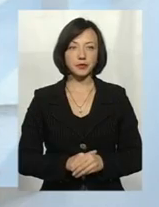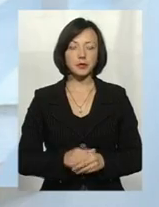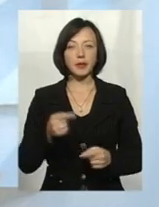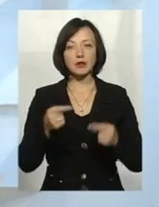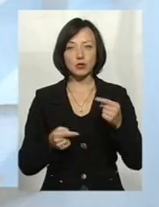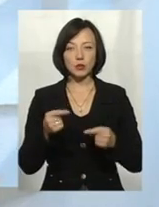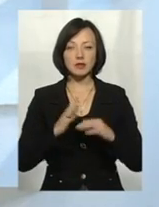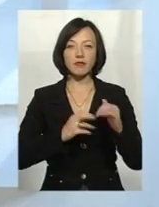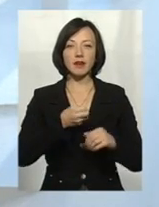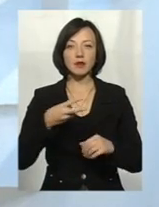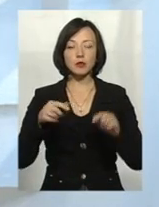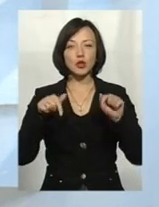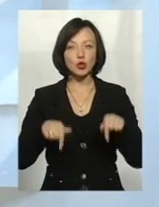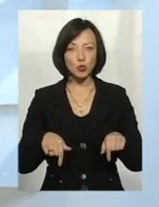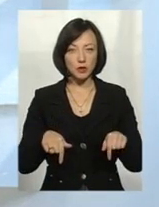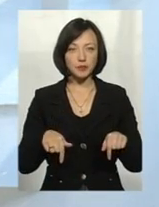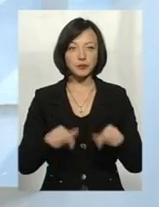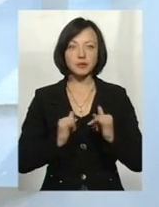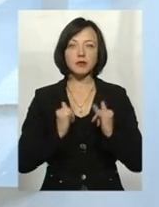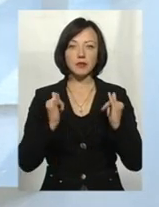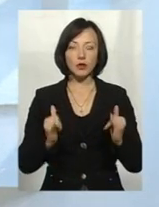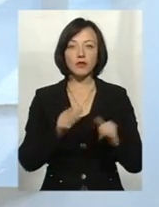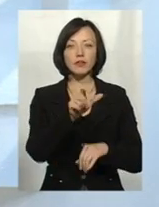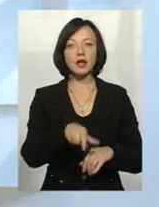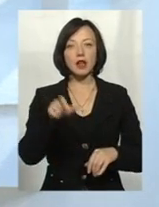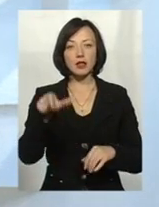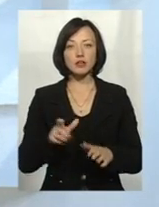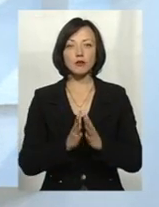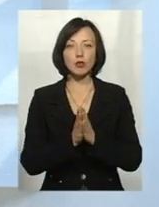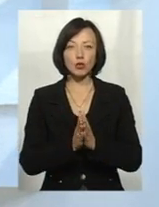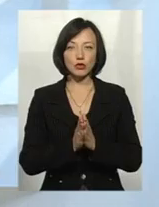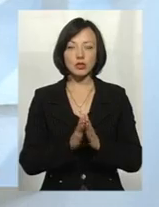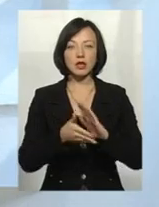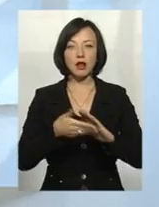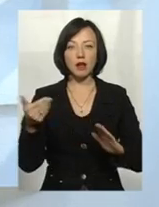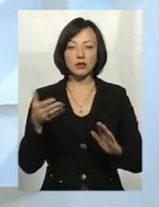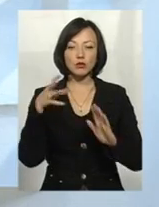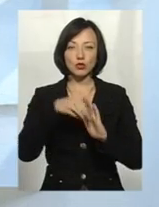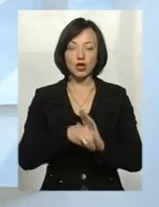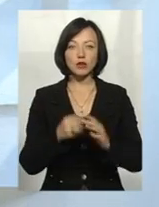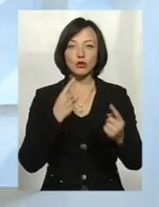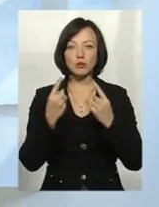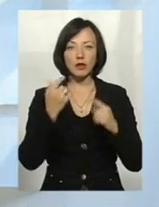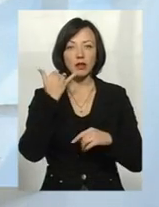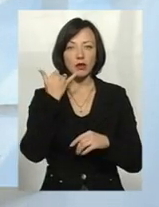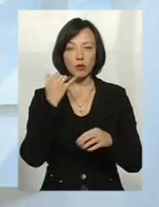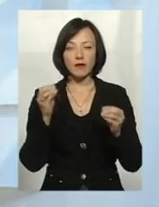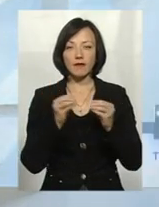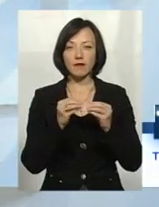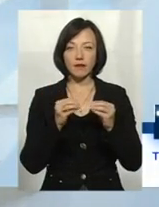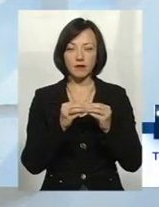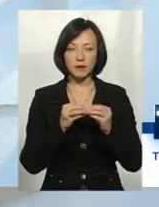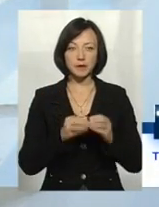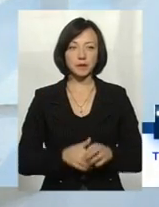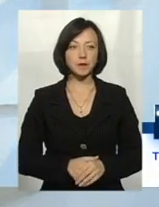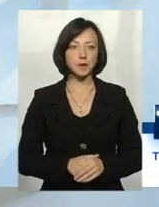дискусію із фахівцями тут. Шановних глядачів, прошу, закликаю, долучатися до розмови. Телефон для зв'язку незмінний –